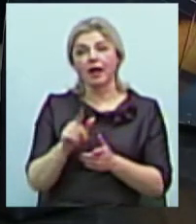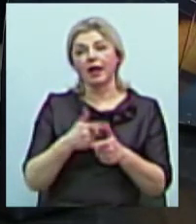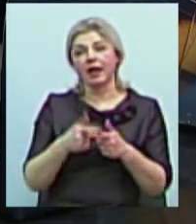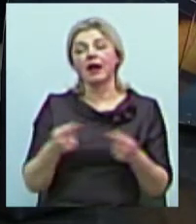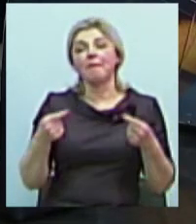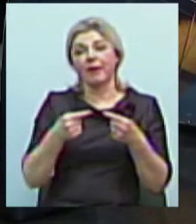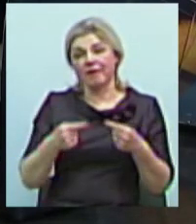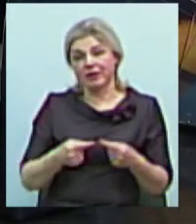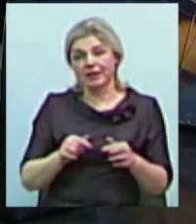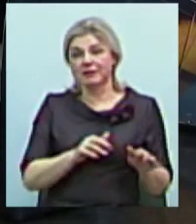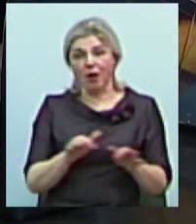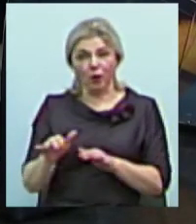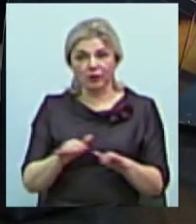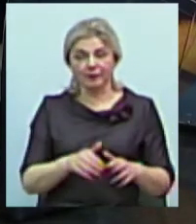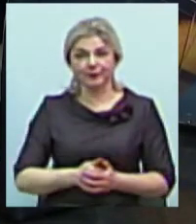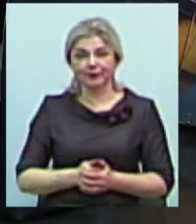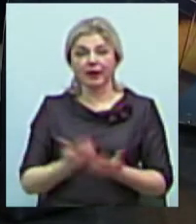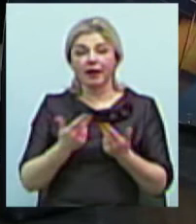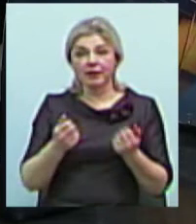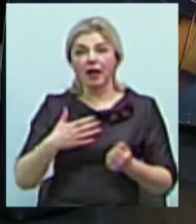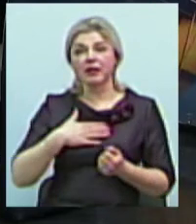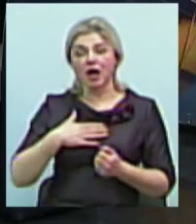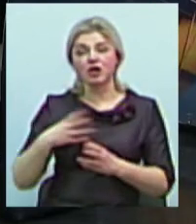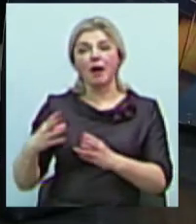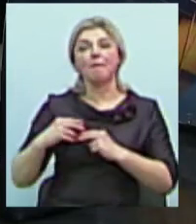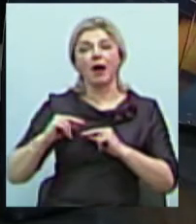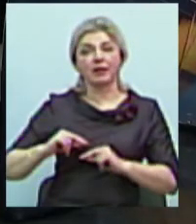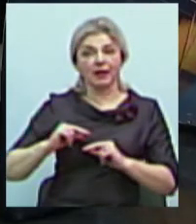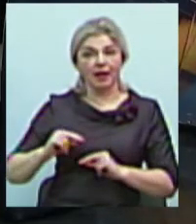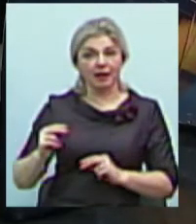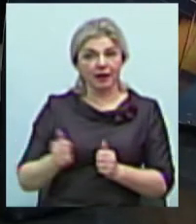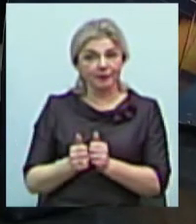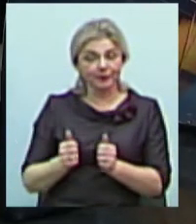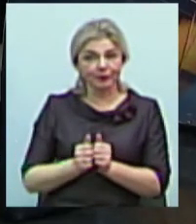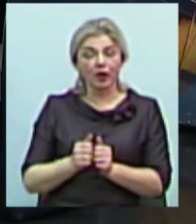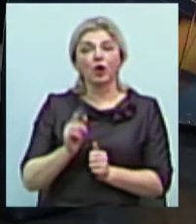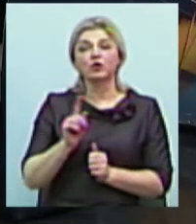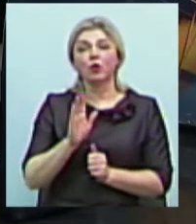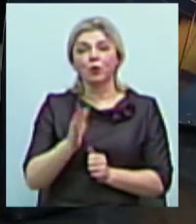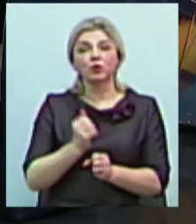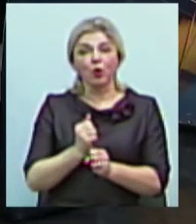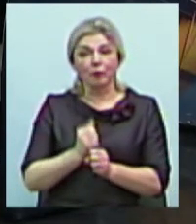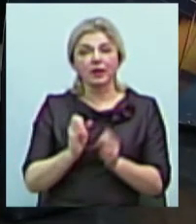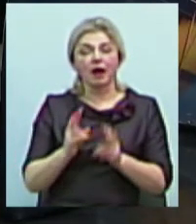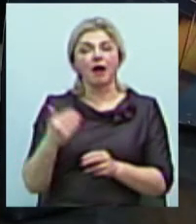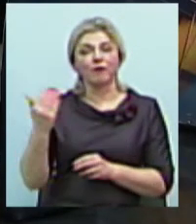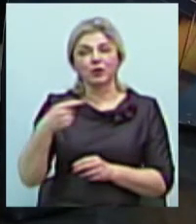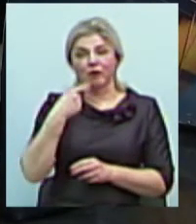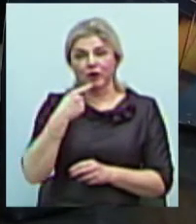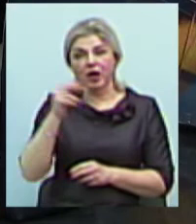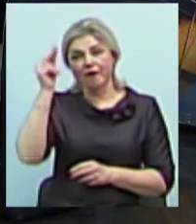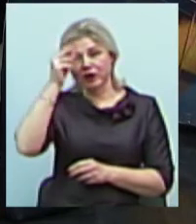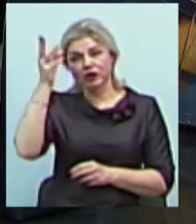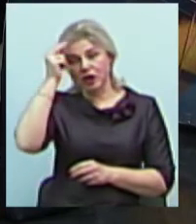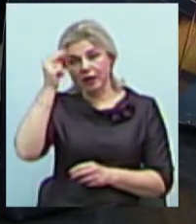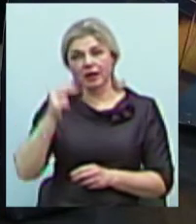Перше, що наші партнери, тепер же партнери будуть робити, як вони сказали, це вивчати інформ